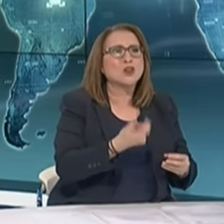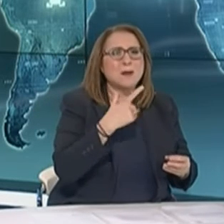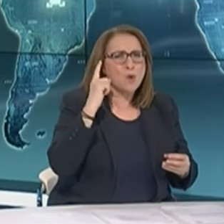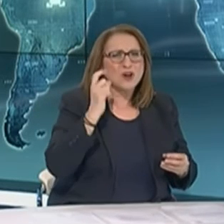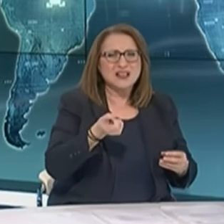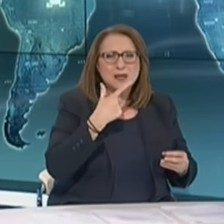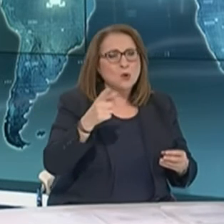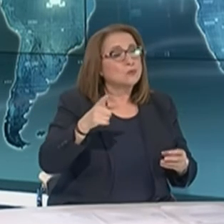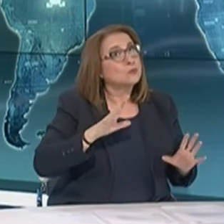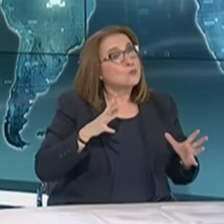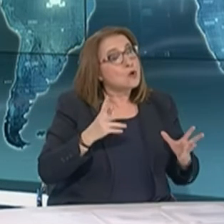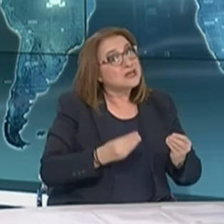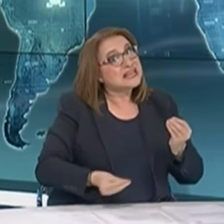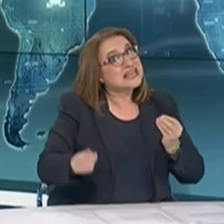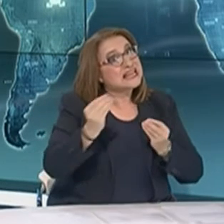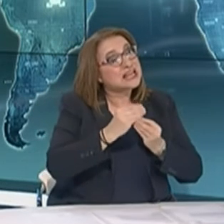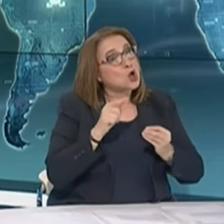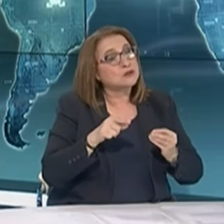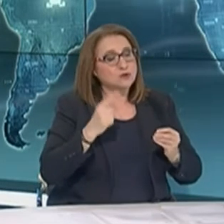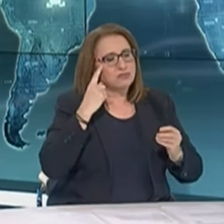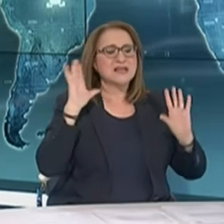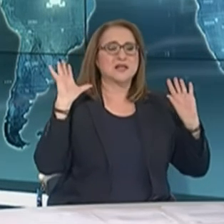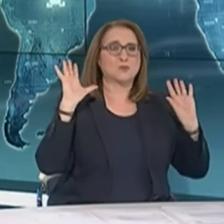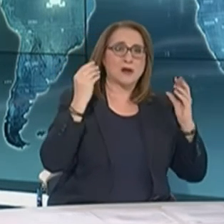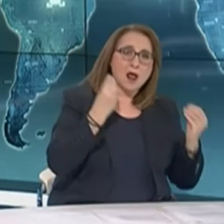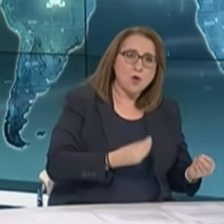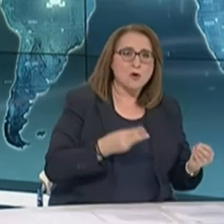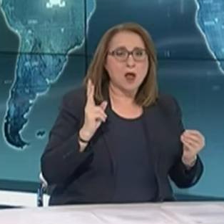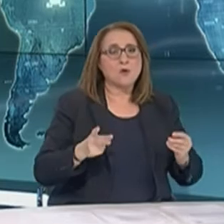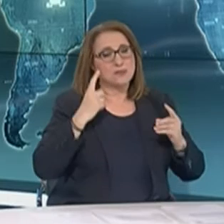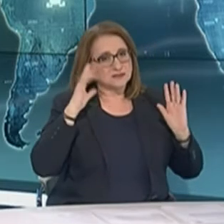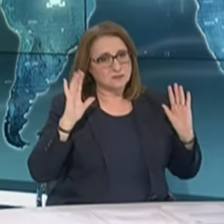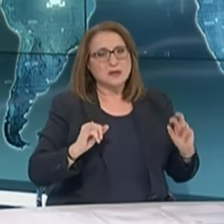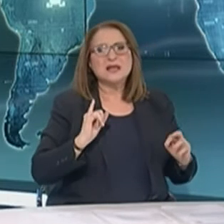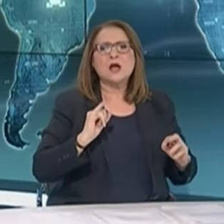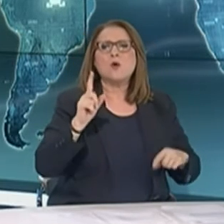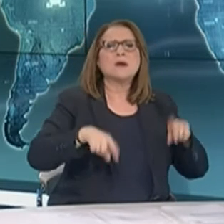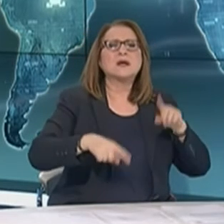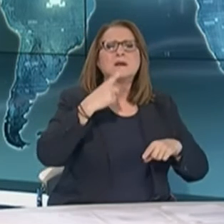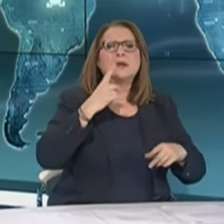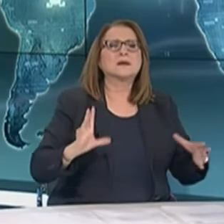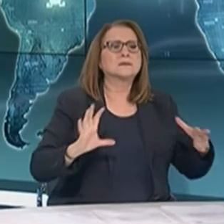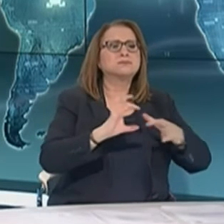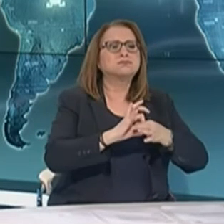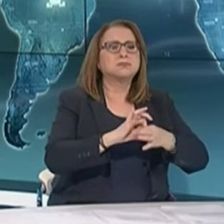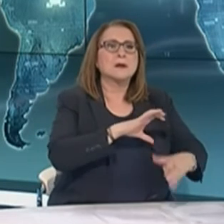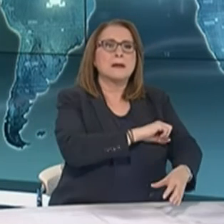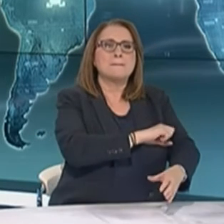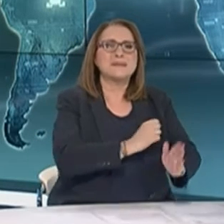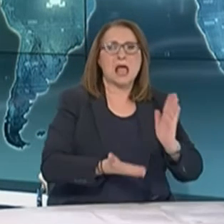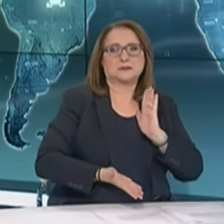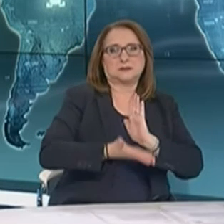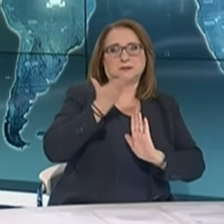ακούστηκε τις τελευταίες δύο μέρες μια συσχέτιση με τα φάρμακα για την πίεση. Την αυξημένη πίεση. Και εδώ πρέπει να πούμε